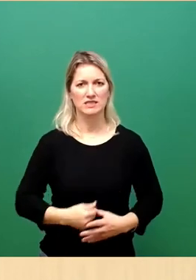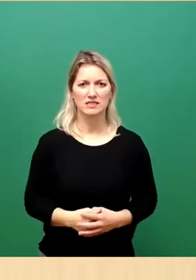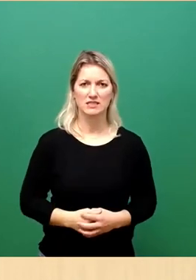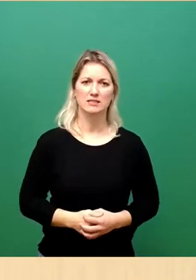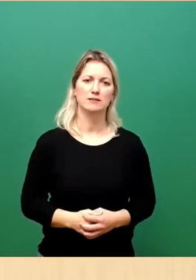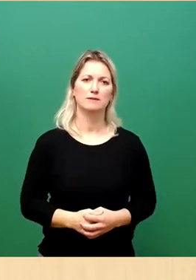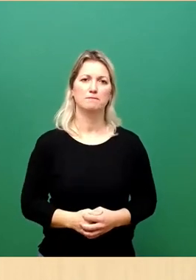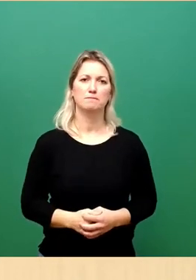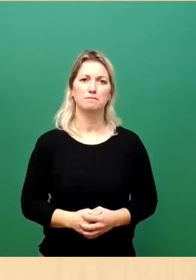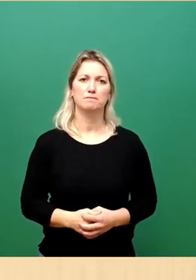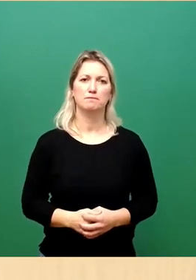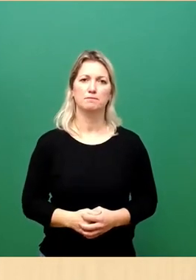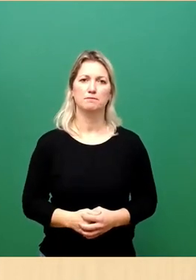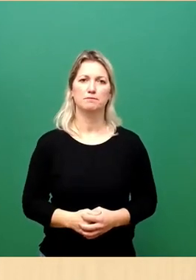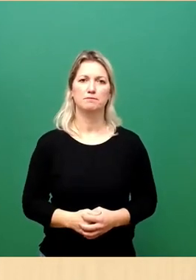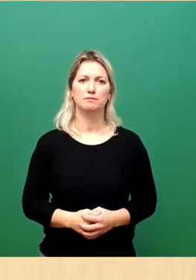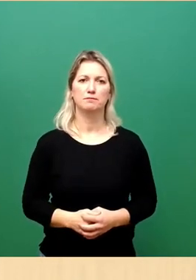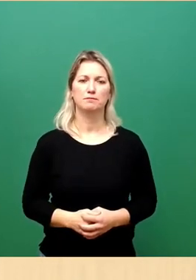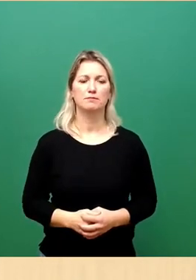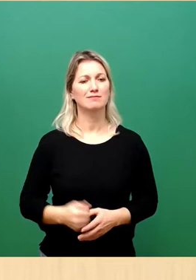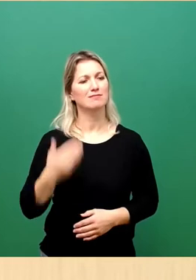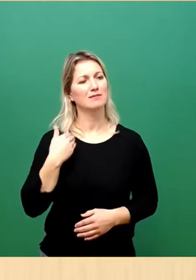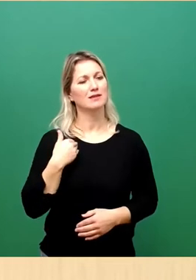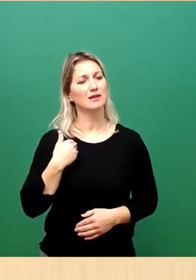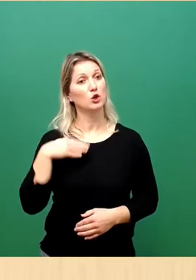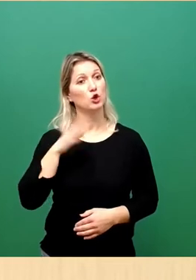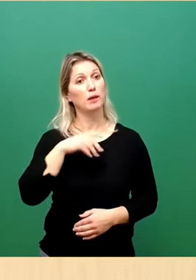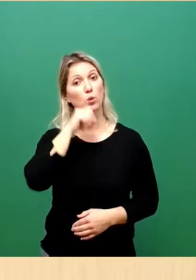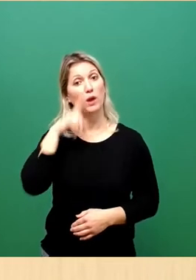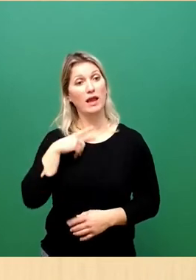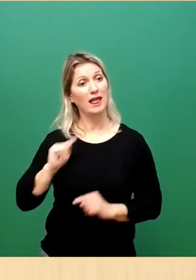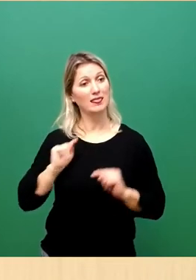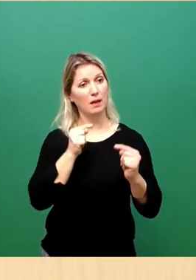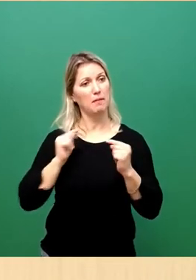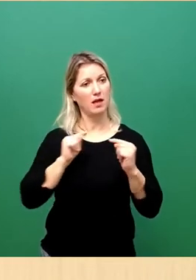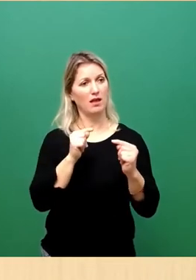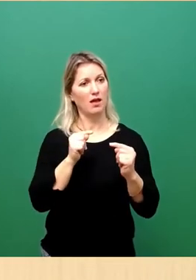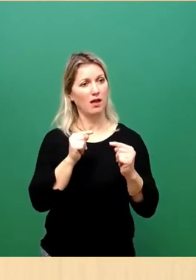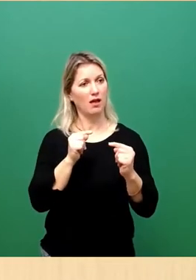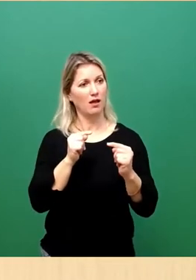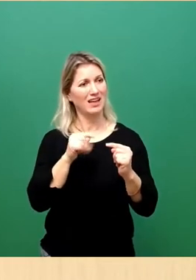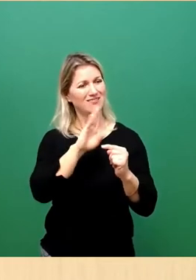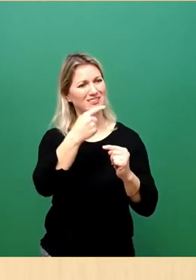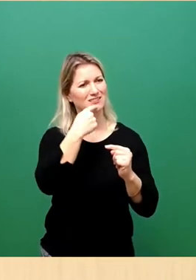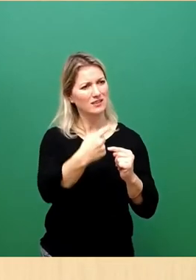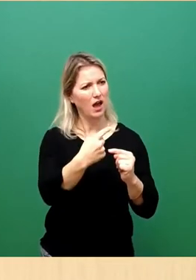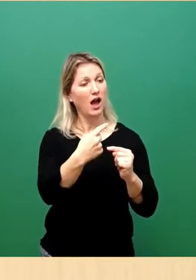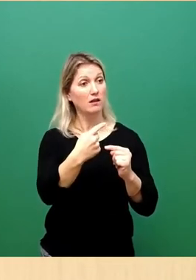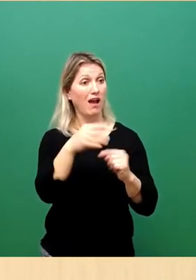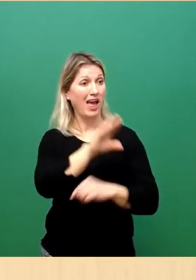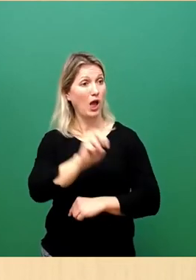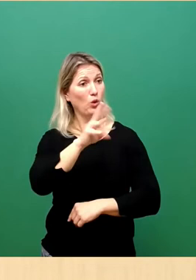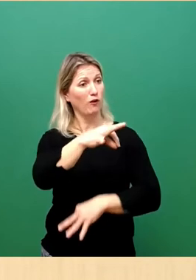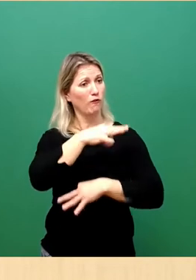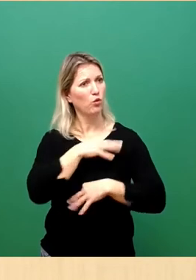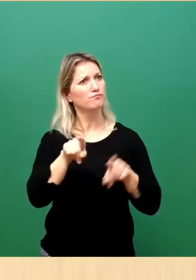So sehr, wie ich ihm vorhin bei der Ukraine-Debatte zugestimmt habe, als er ausgeführt hat, dass die EU so etwas wie unsere Lebensversicherung